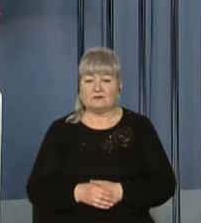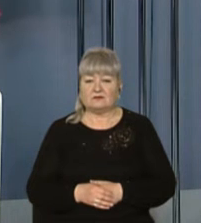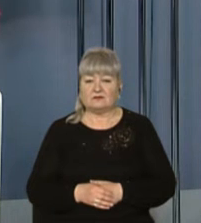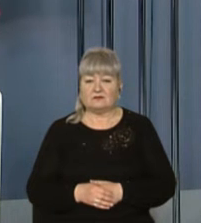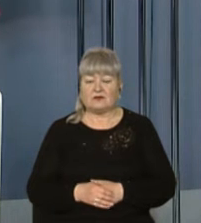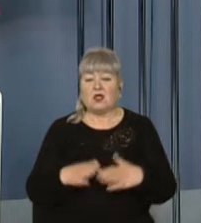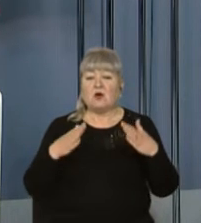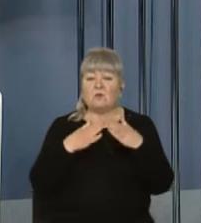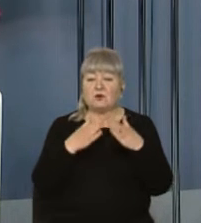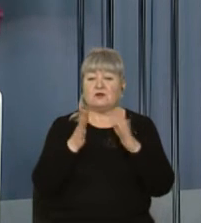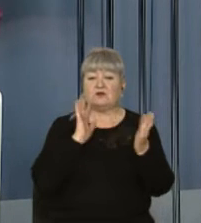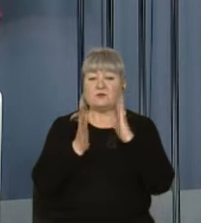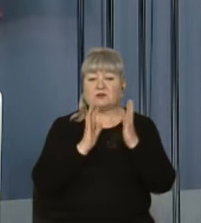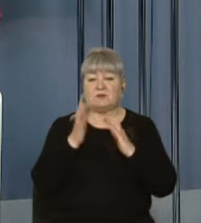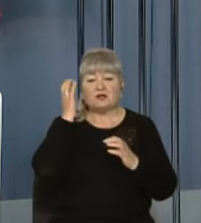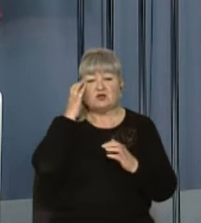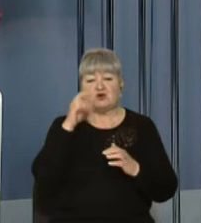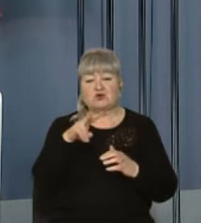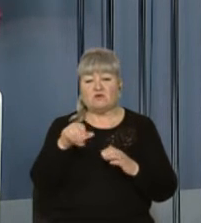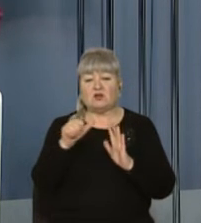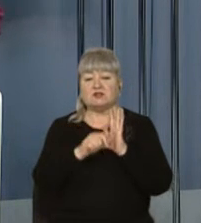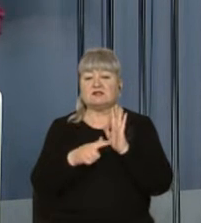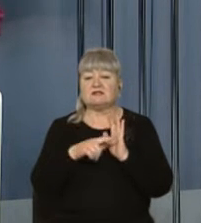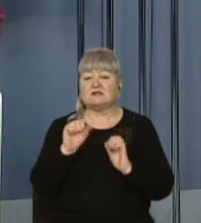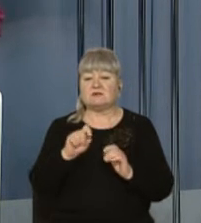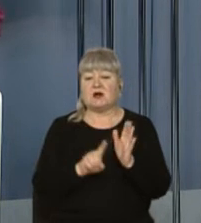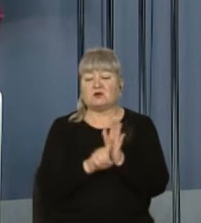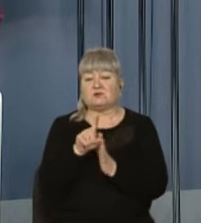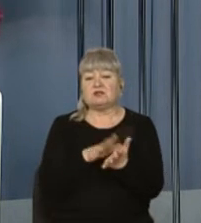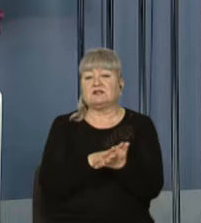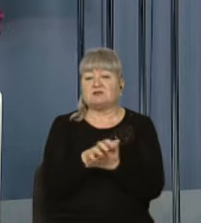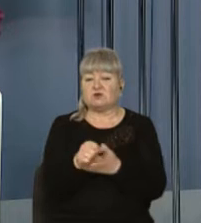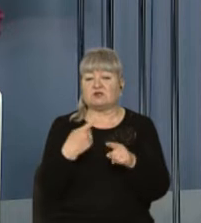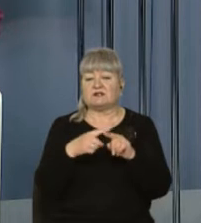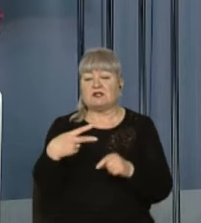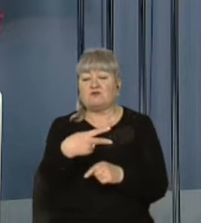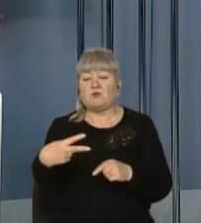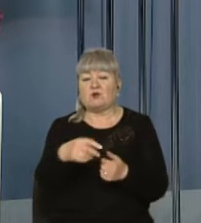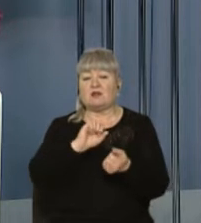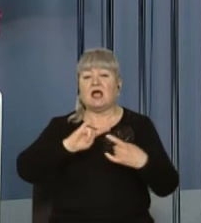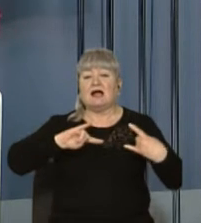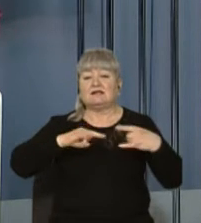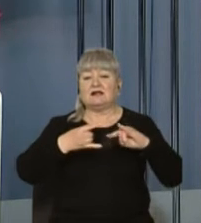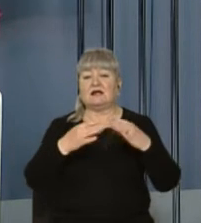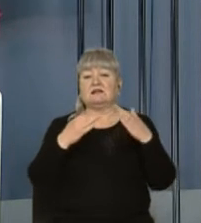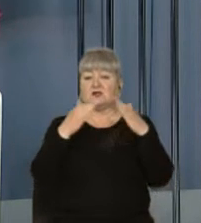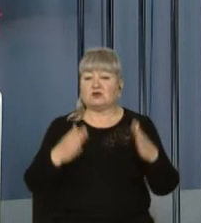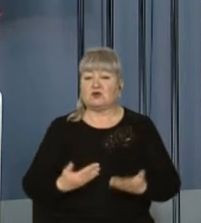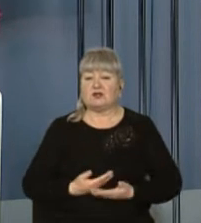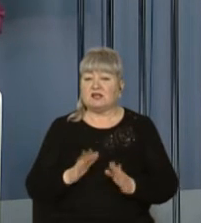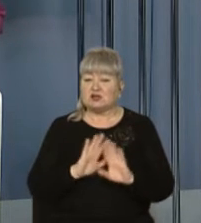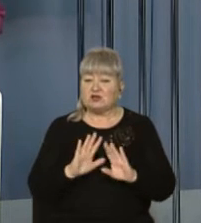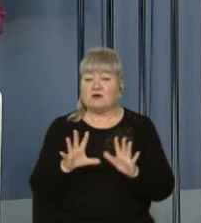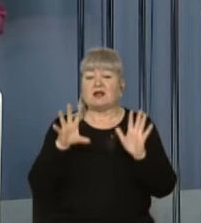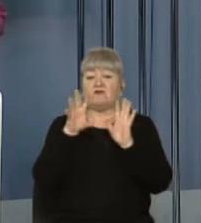Будівлю на проспекті Чорновола 67А розпочали зносити. Це двоповерхова цегляна нежитлова споруда, яка входить до